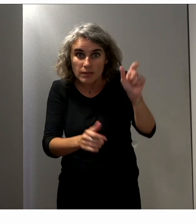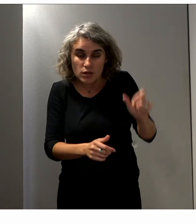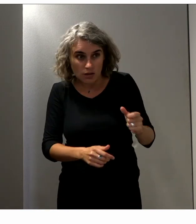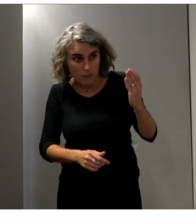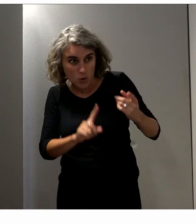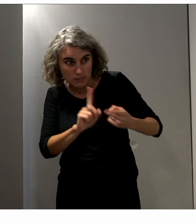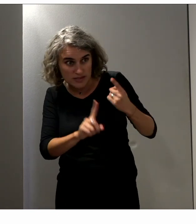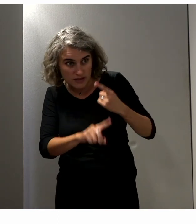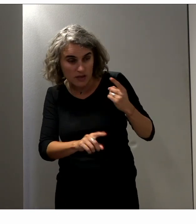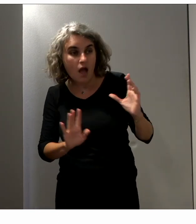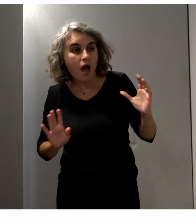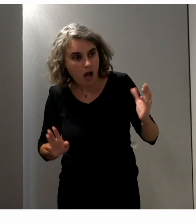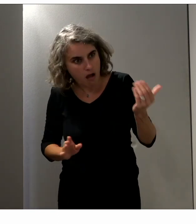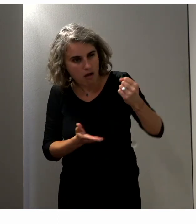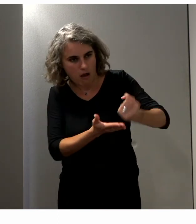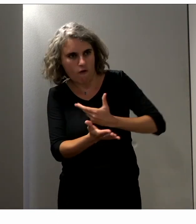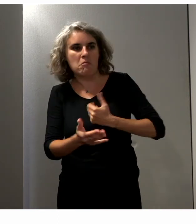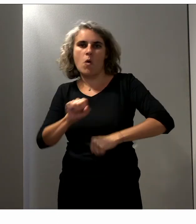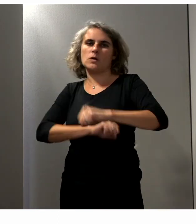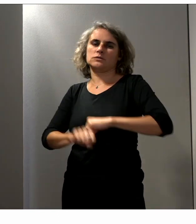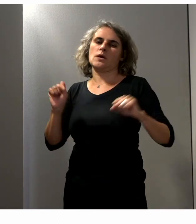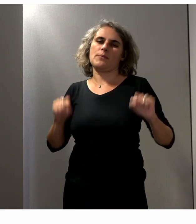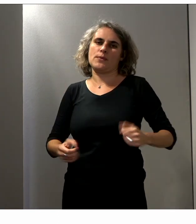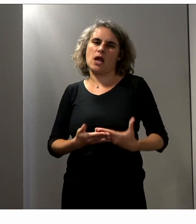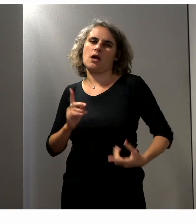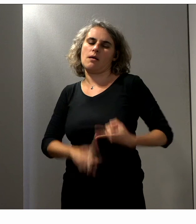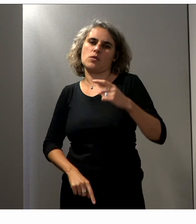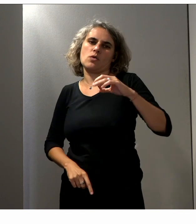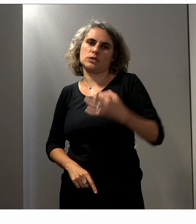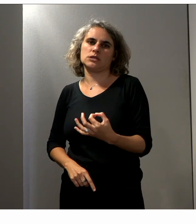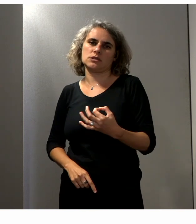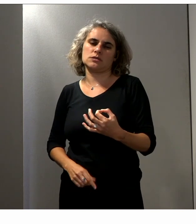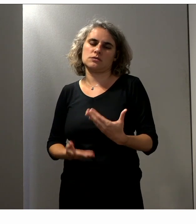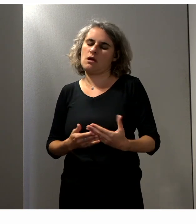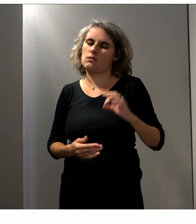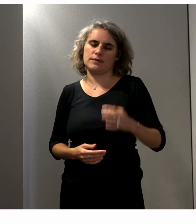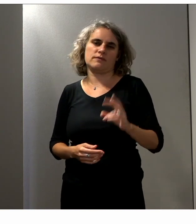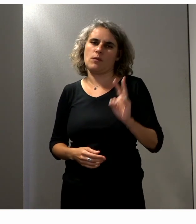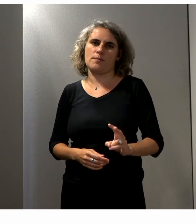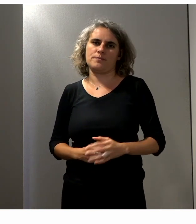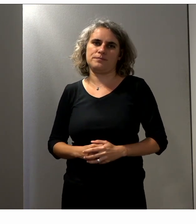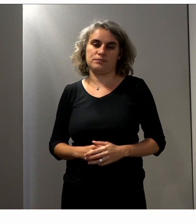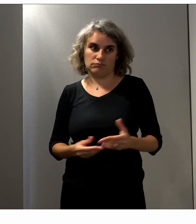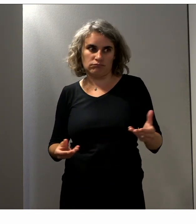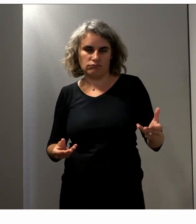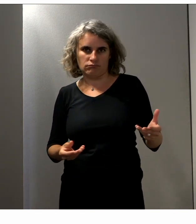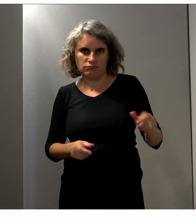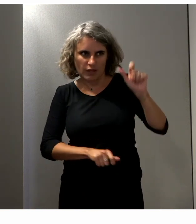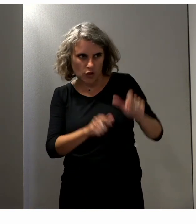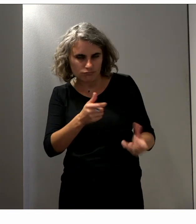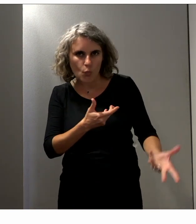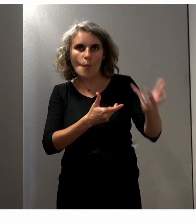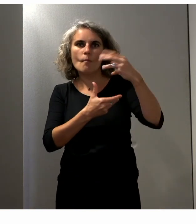nous pouvons aussi les mettre en place. Donc ça, c'est hyper important pour associer